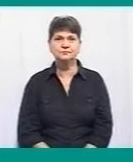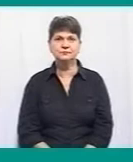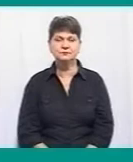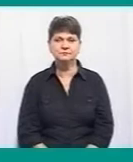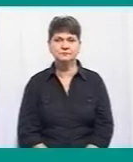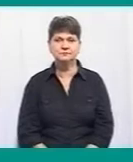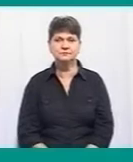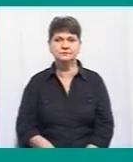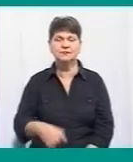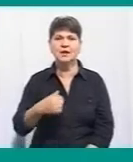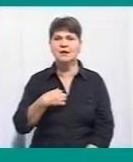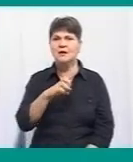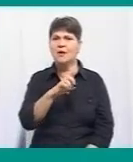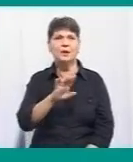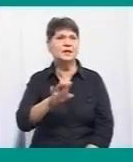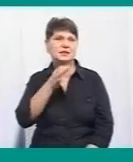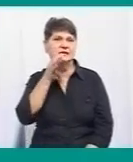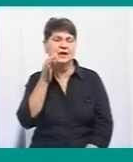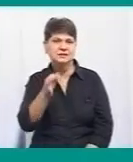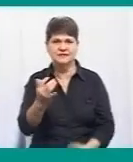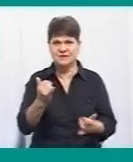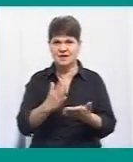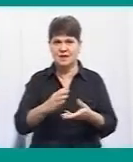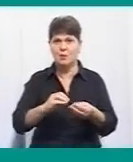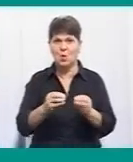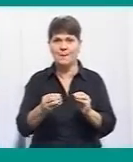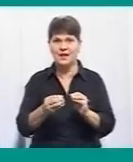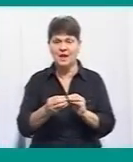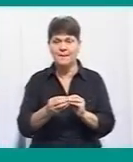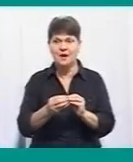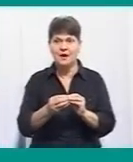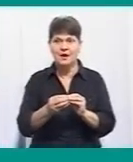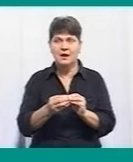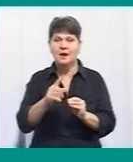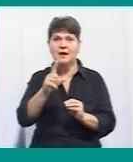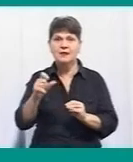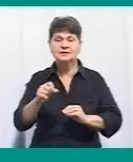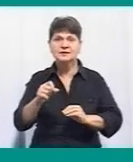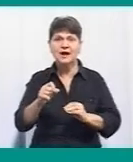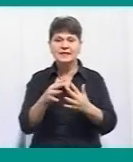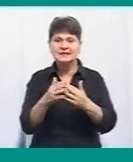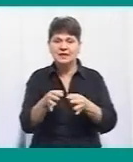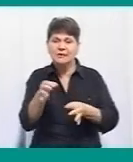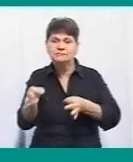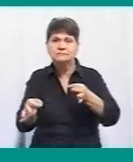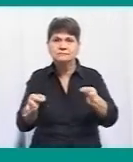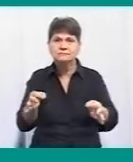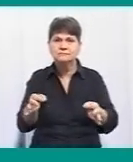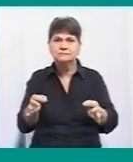Я би не сказав, що з земля зера проблема є. Особо за межами населеного пункту, який там